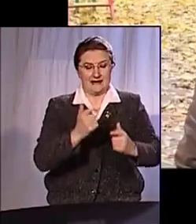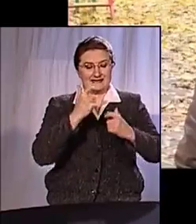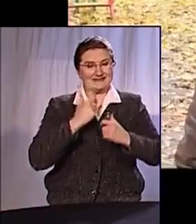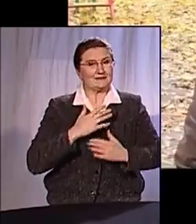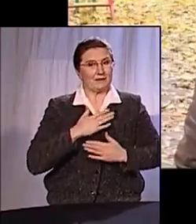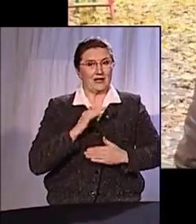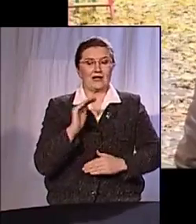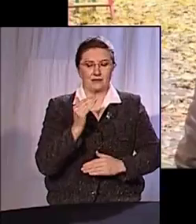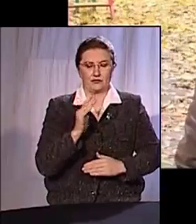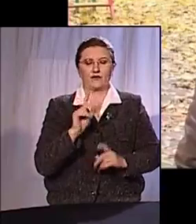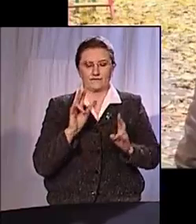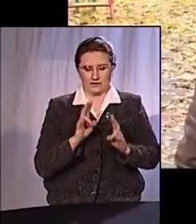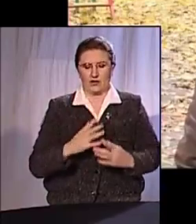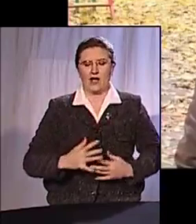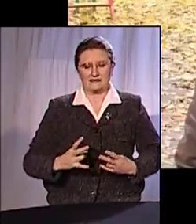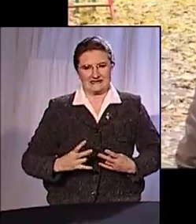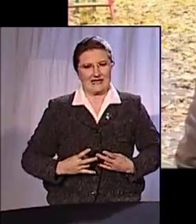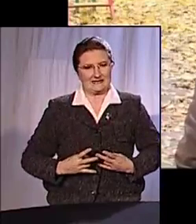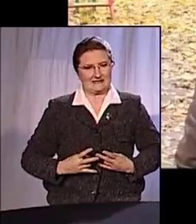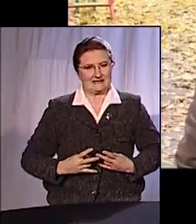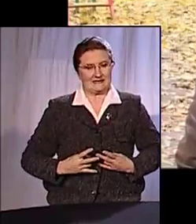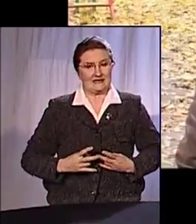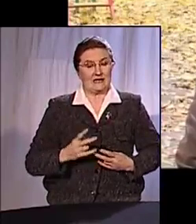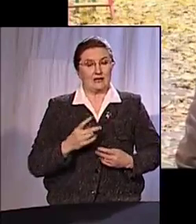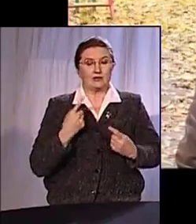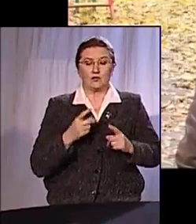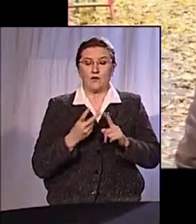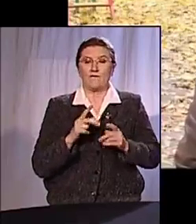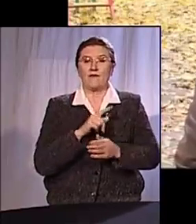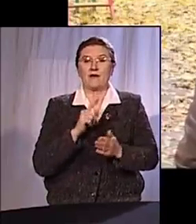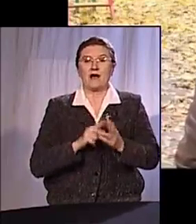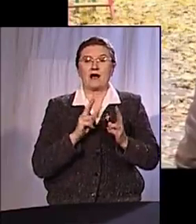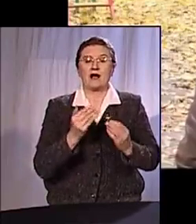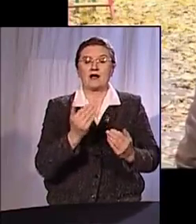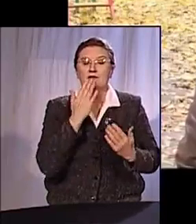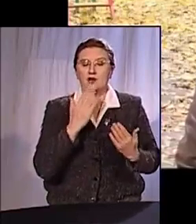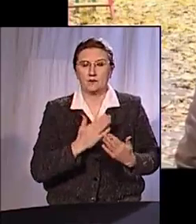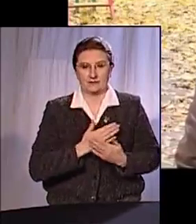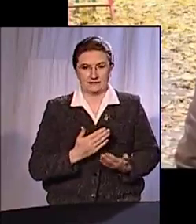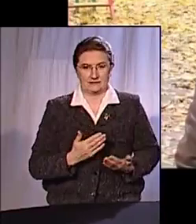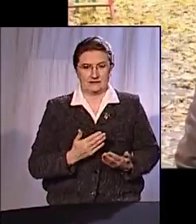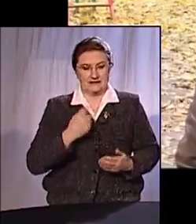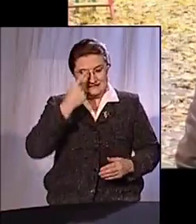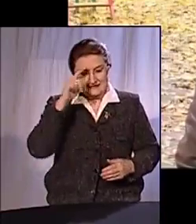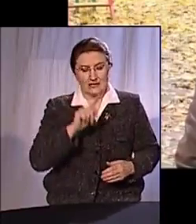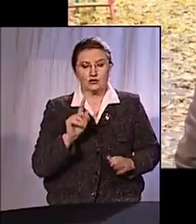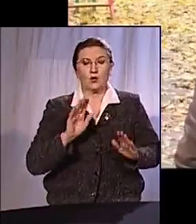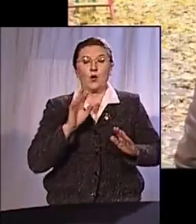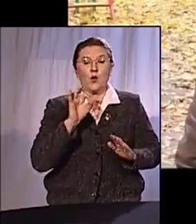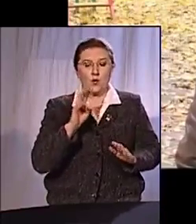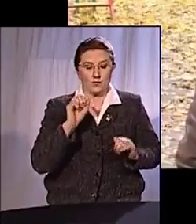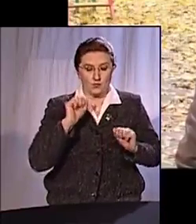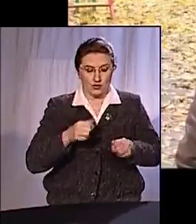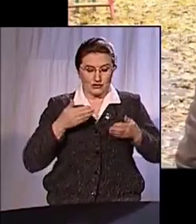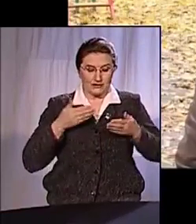что ребенок останется. Но возник другой вопрос. А как любить его? Заведомо зная о том, что он